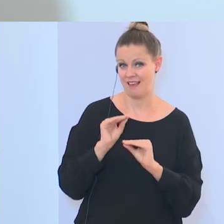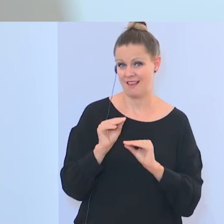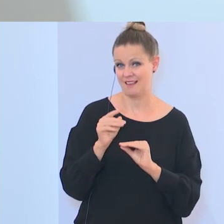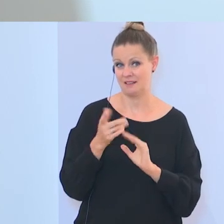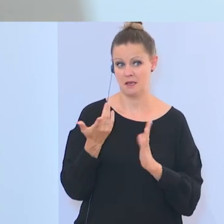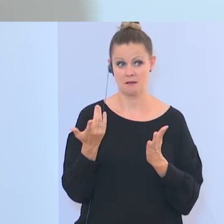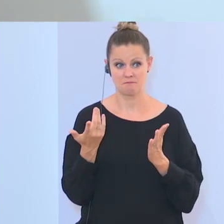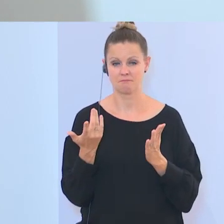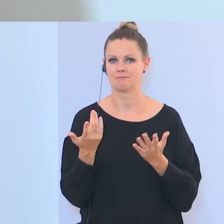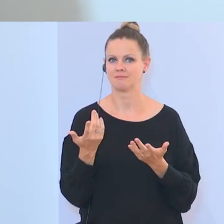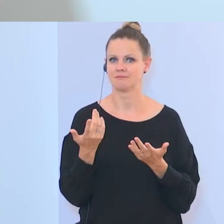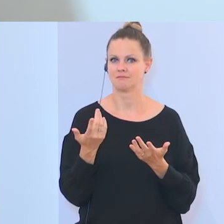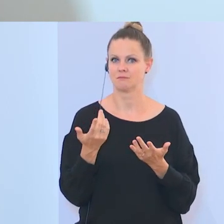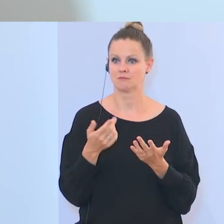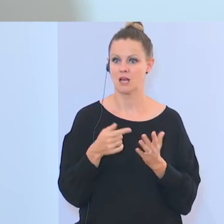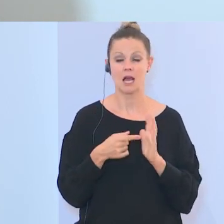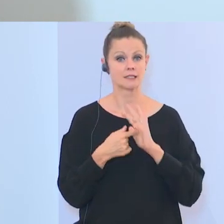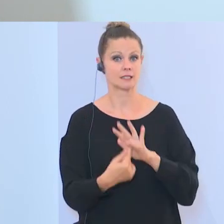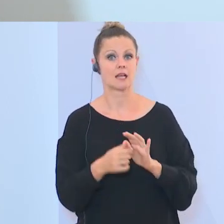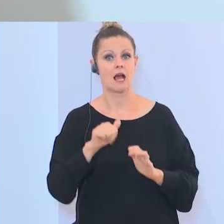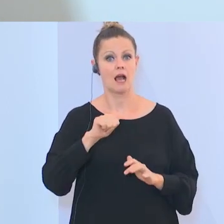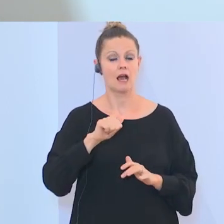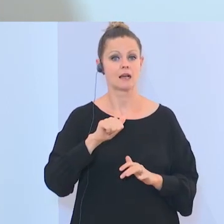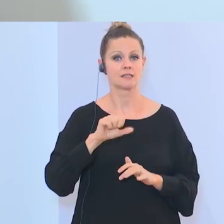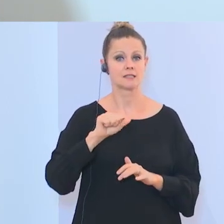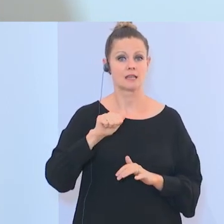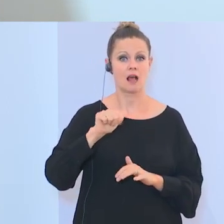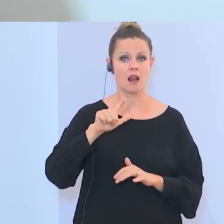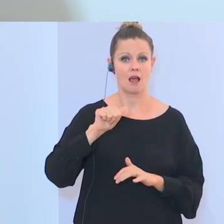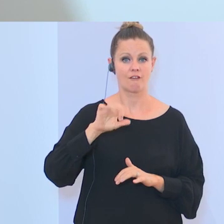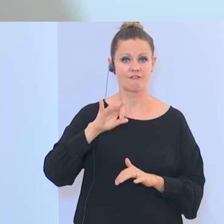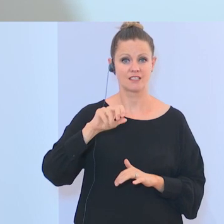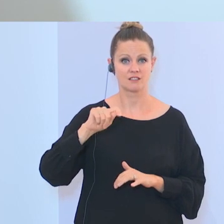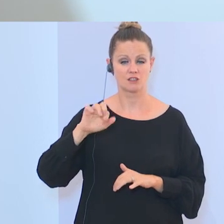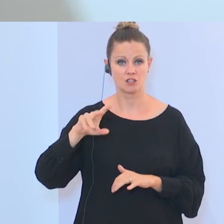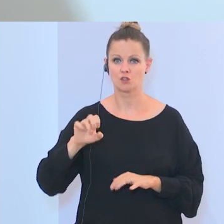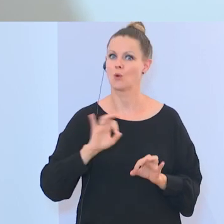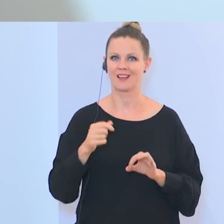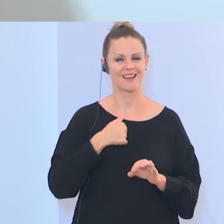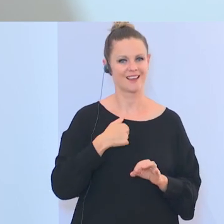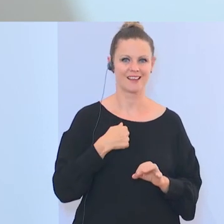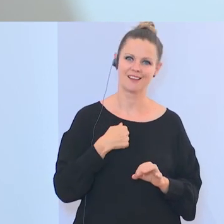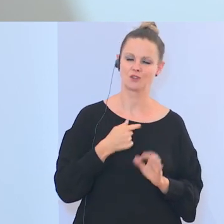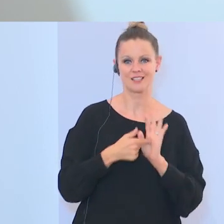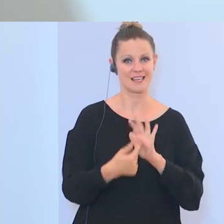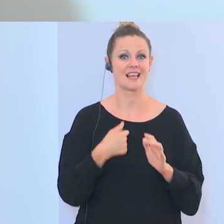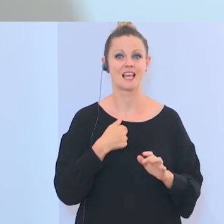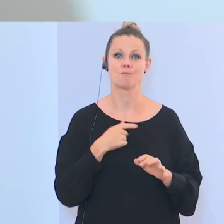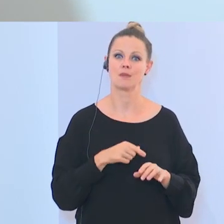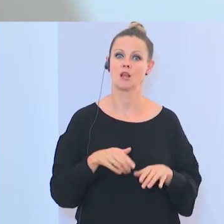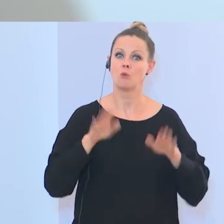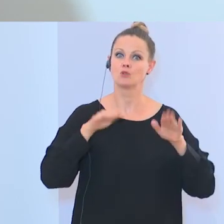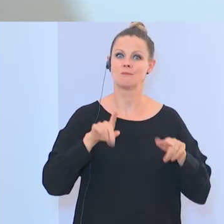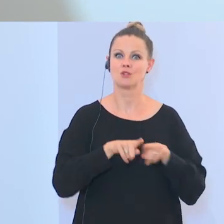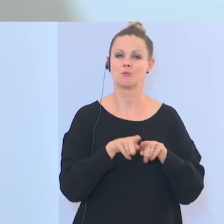sich ja nicht als salafistisch oder als muslimische Brüderschaft. Sie bezeichnen sich nicht